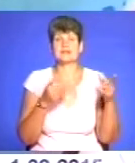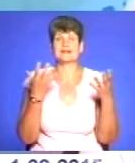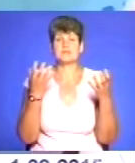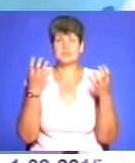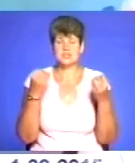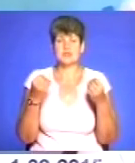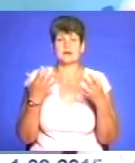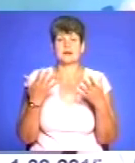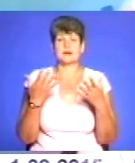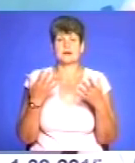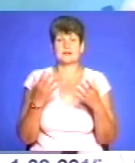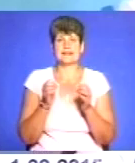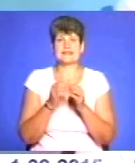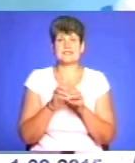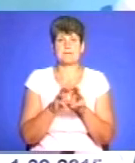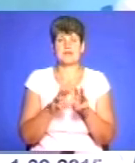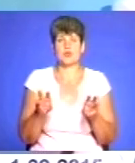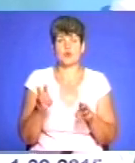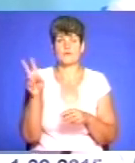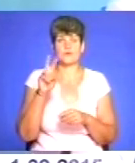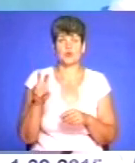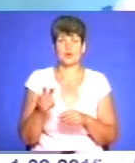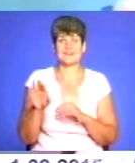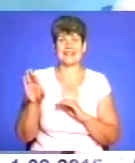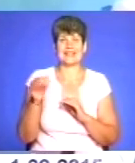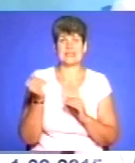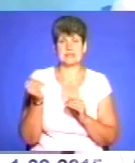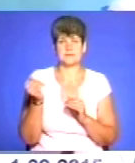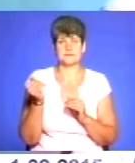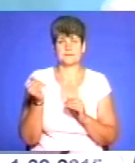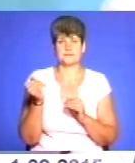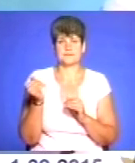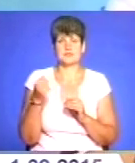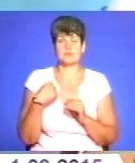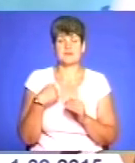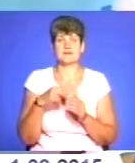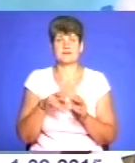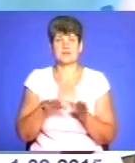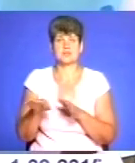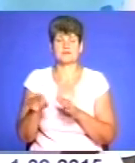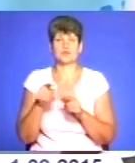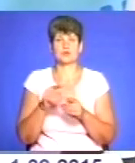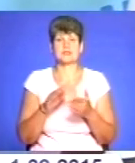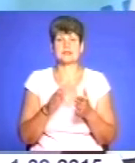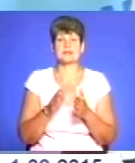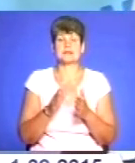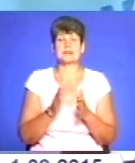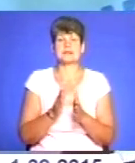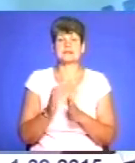останню частину міста ще 10 мільйонів доларів, але вже кредиту. З тим, щоб ми відійшли від тої схеми підготовки гарячої води на сьогодні, яка є.